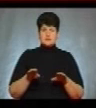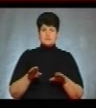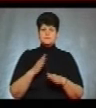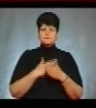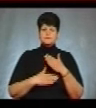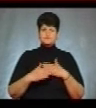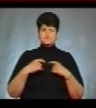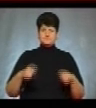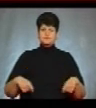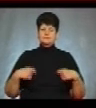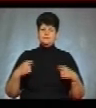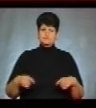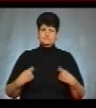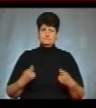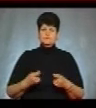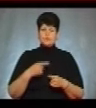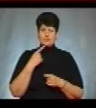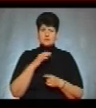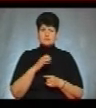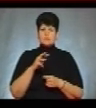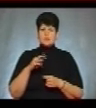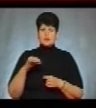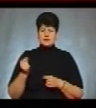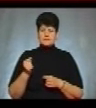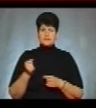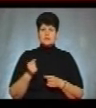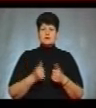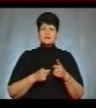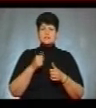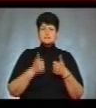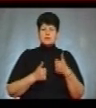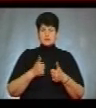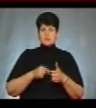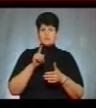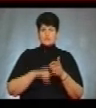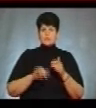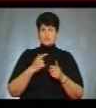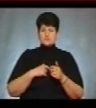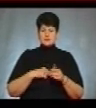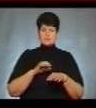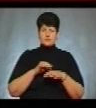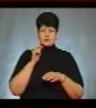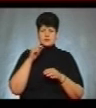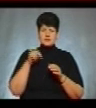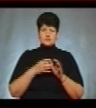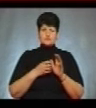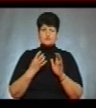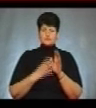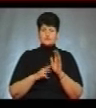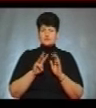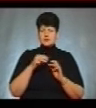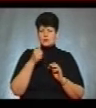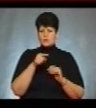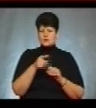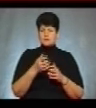-рухового апарату, каже Сергій Михайлів. Спартакиаду «Повір у себе» проводять в Україні з 1993 року. У ній